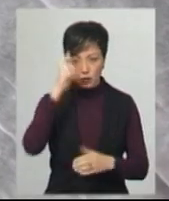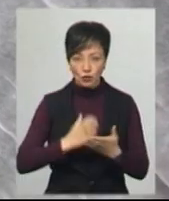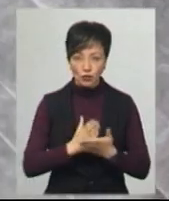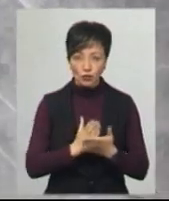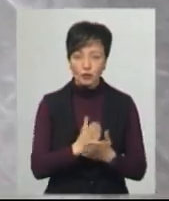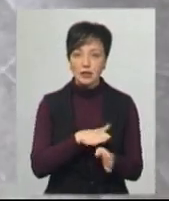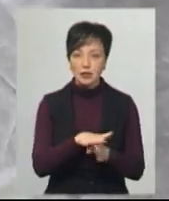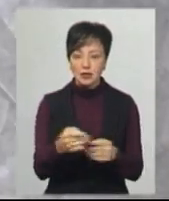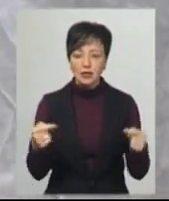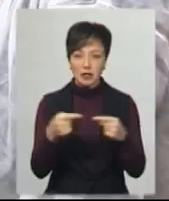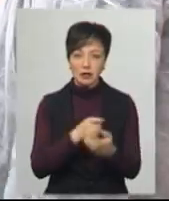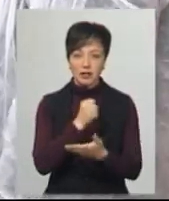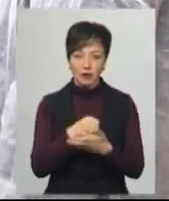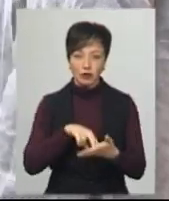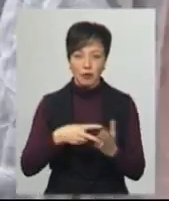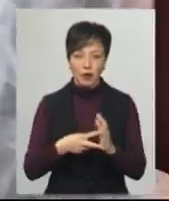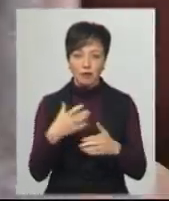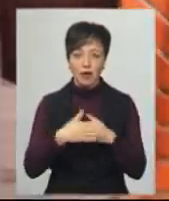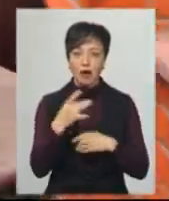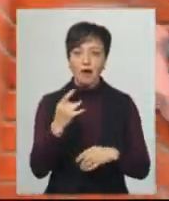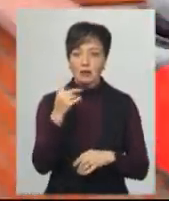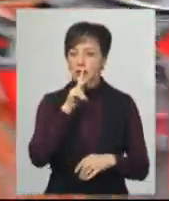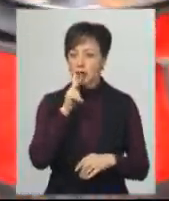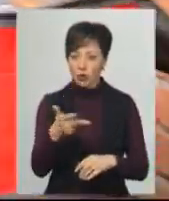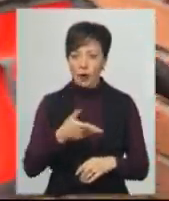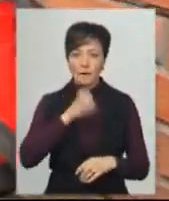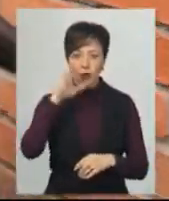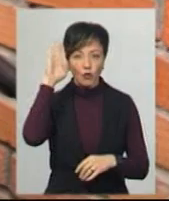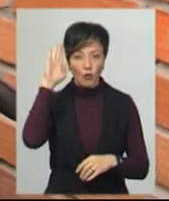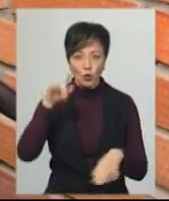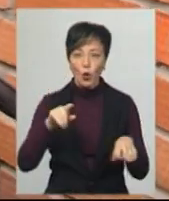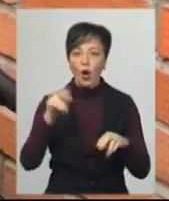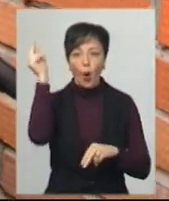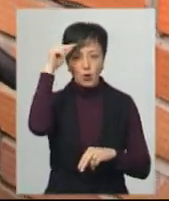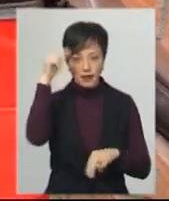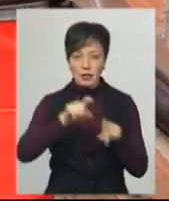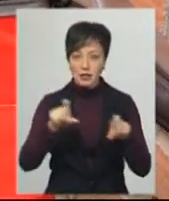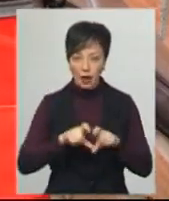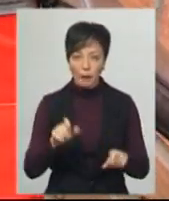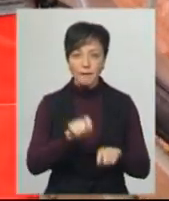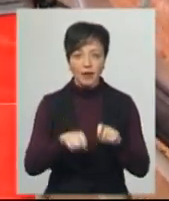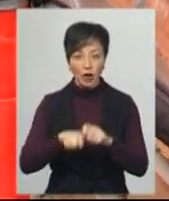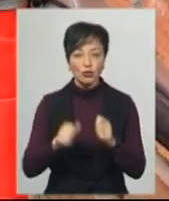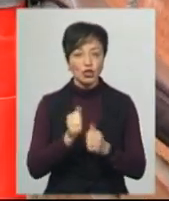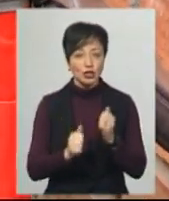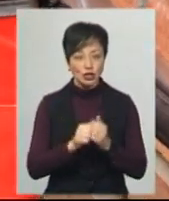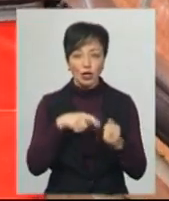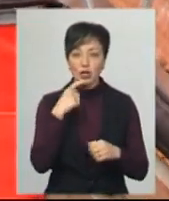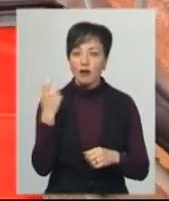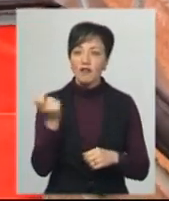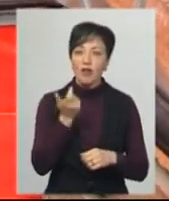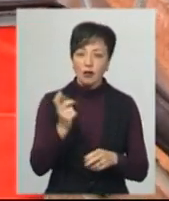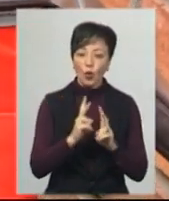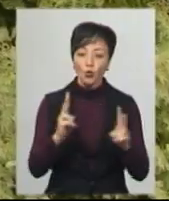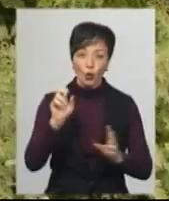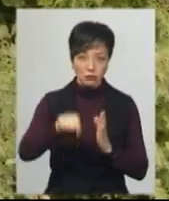служби здійснюють згідно з затвердженим планом. Приблизно разу три роки. Питну водоосвітніх закладів перевіряють частіше. Леонід Комищук каже, власники чи балансу